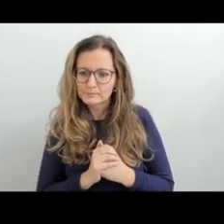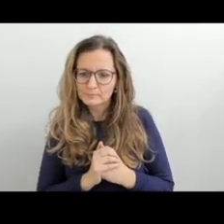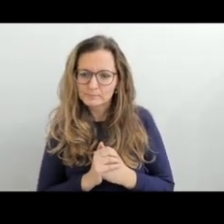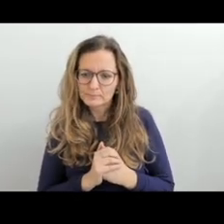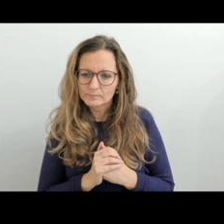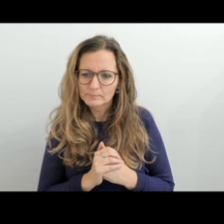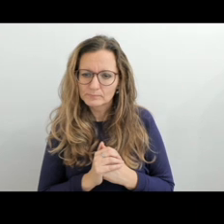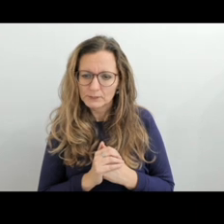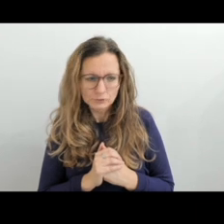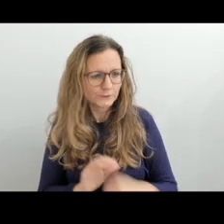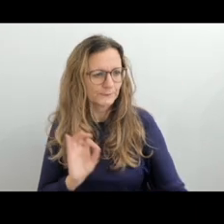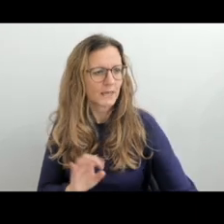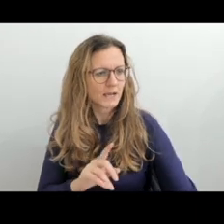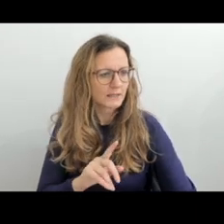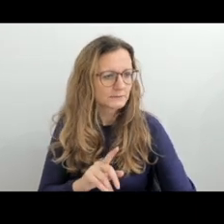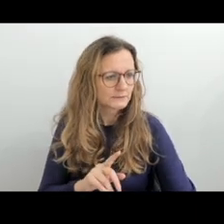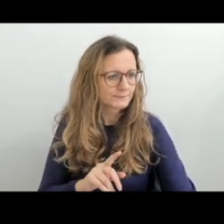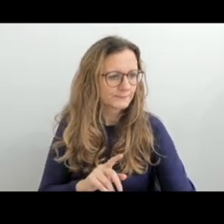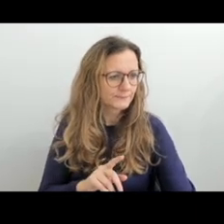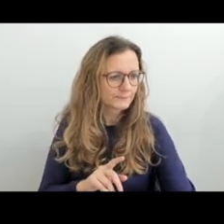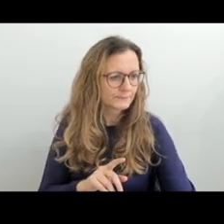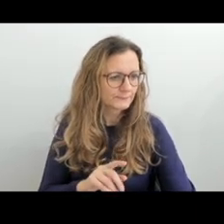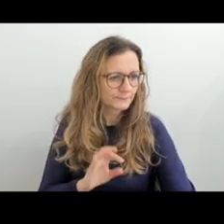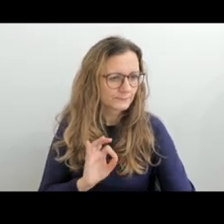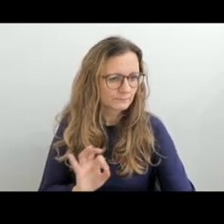jakým způsobem s tou heterogenní třídou pracovat.